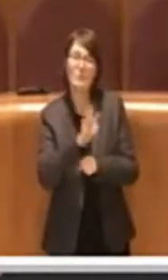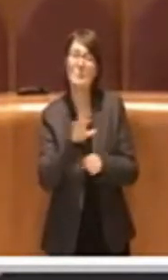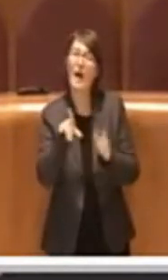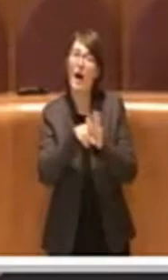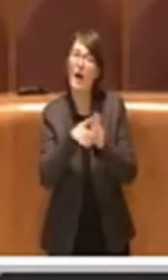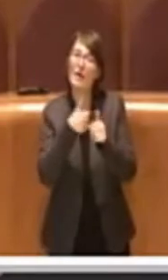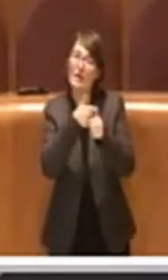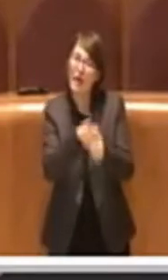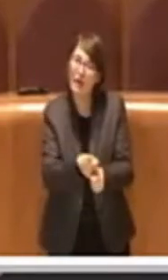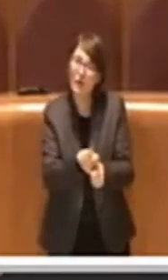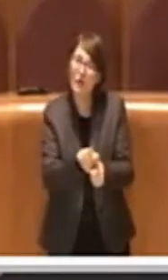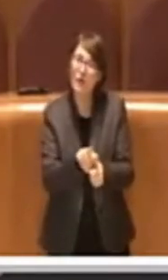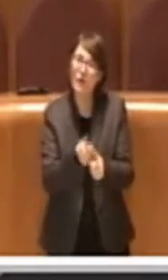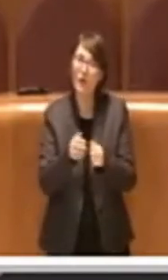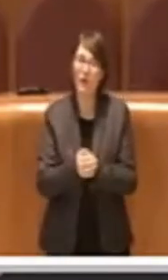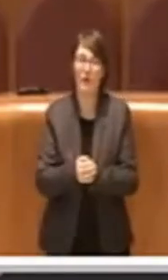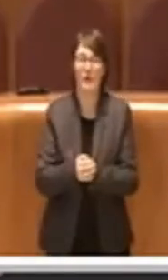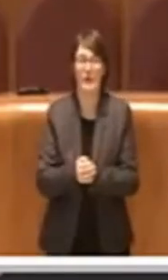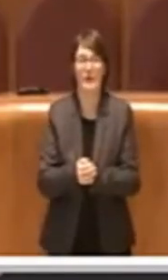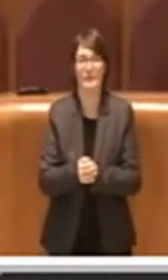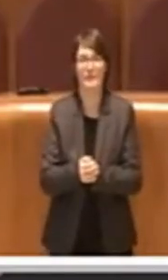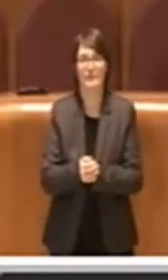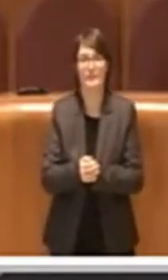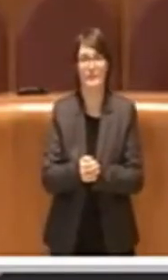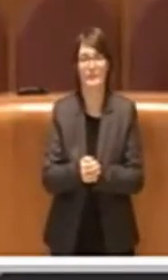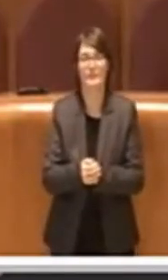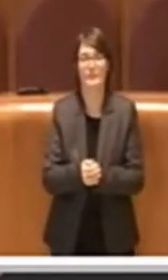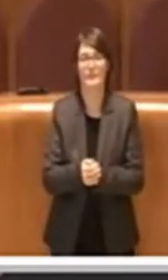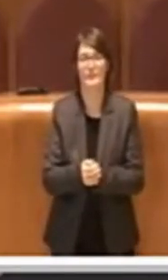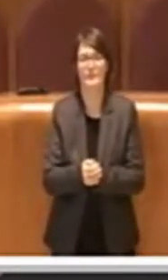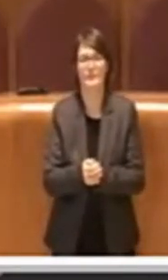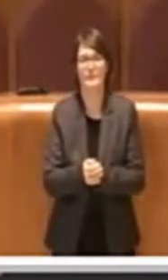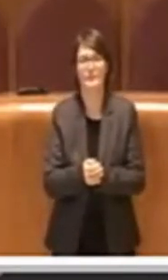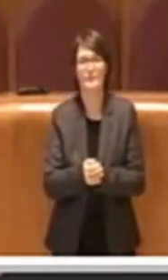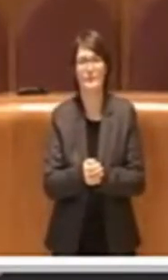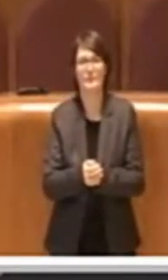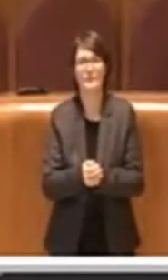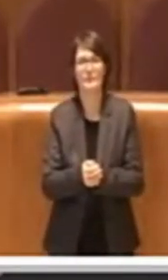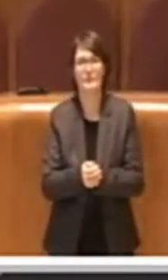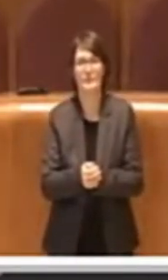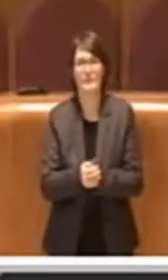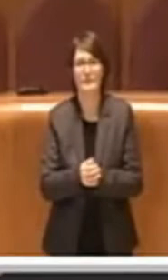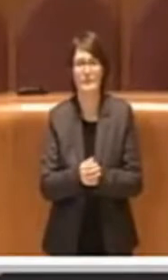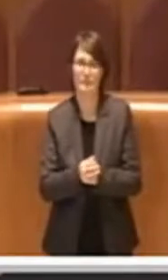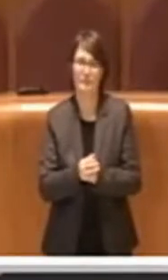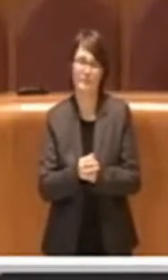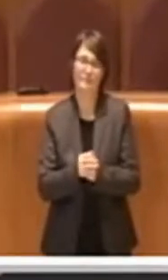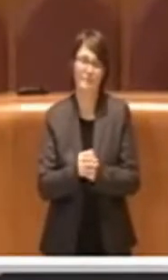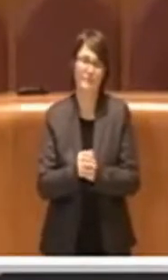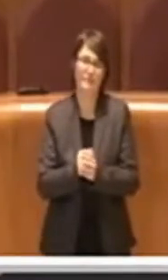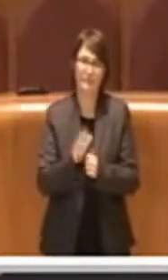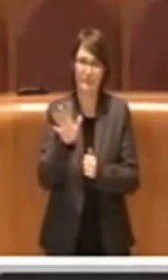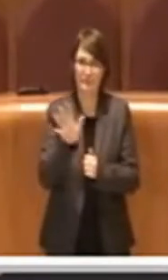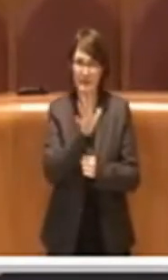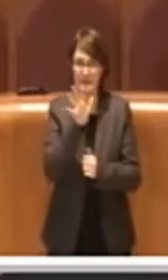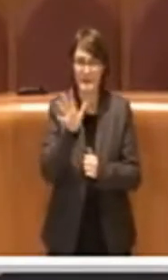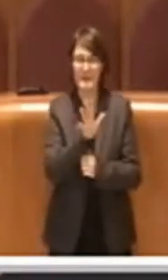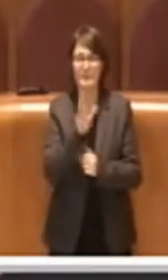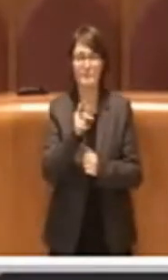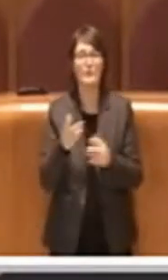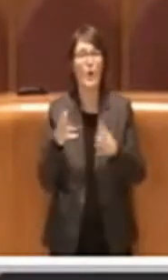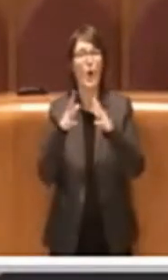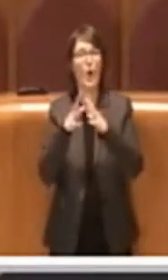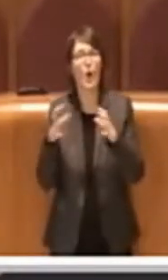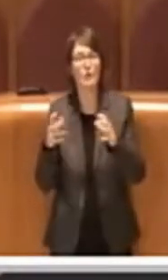questo lo fanno soprattutto alcuni consorsi, alcune